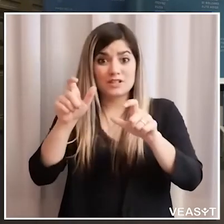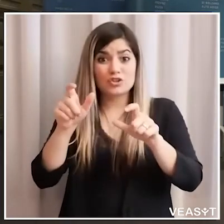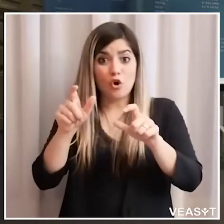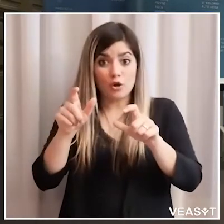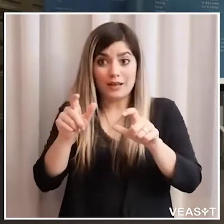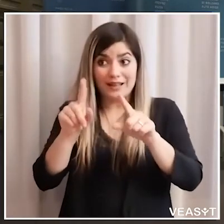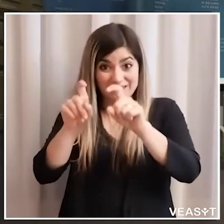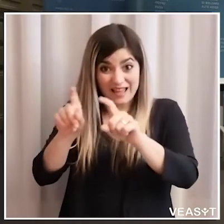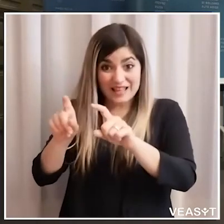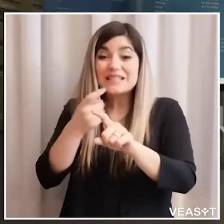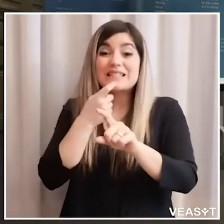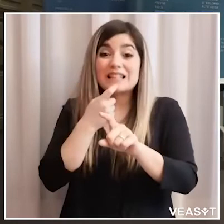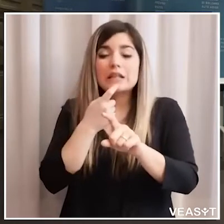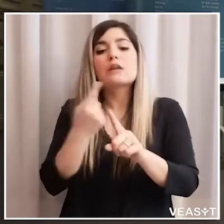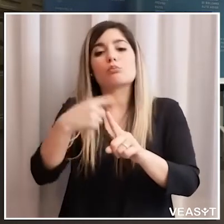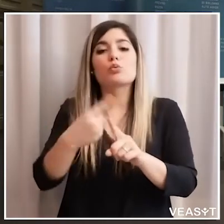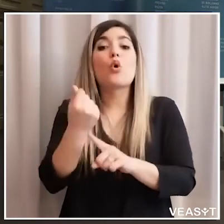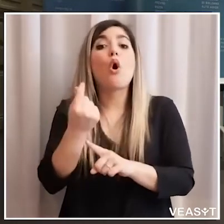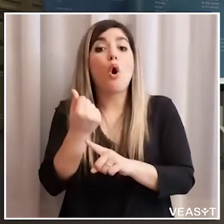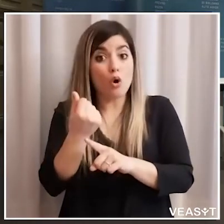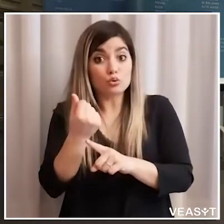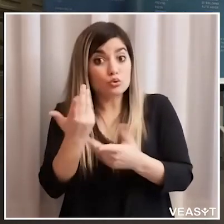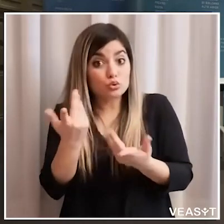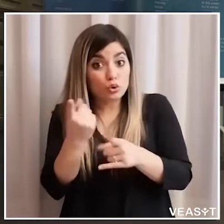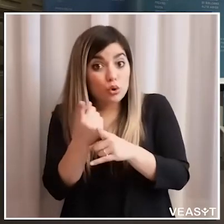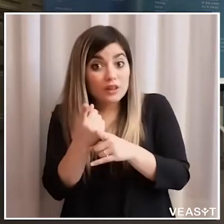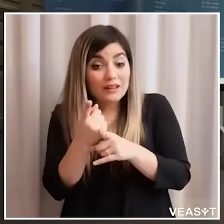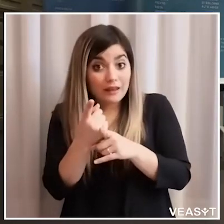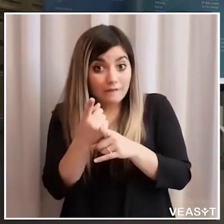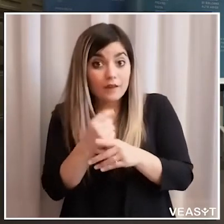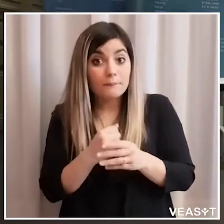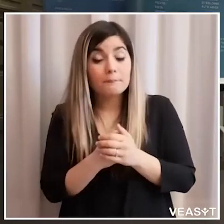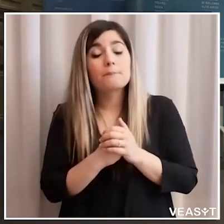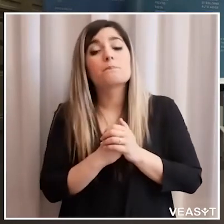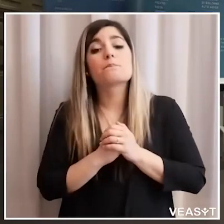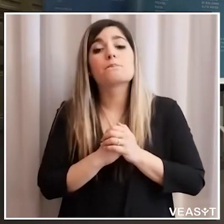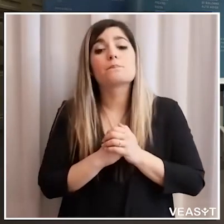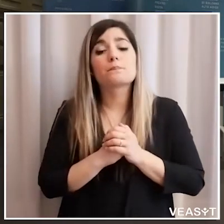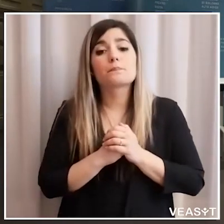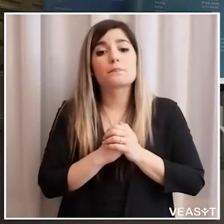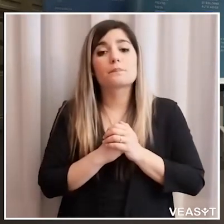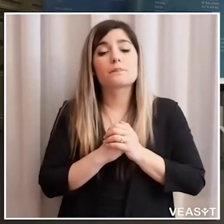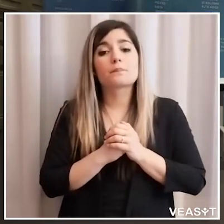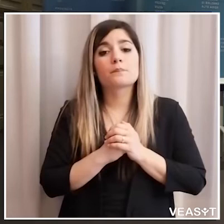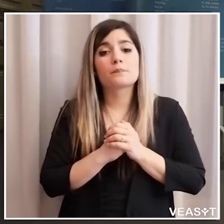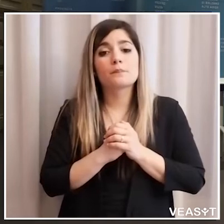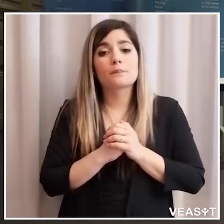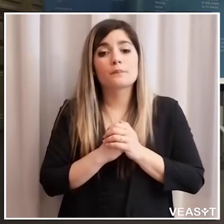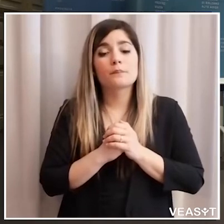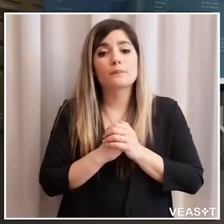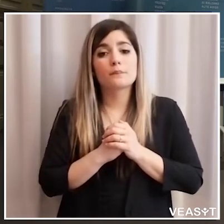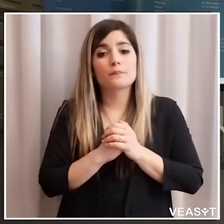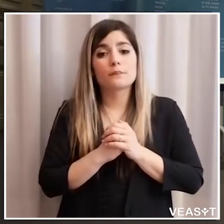sottoposto al test ed eventualmente se ci sarà un costo da sostenere da parte delle persone dei singoli